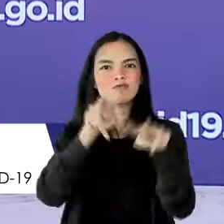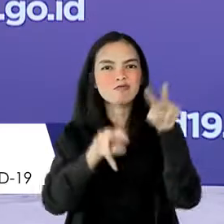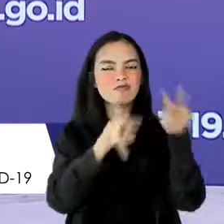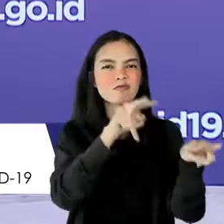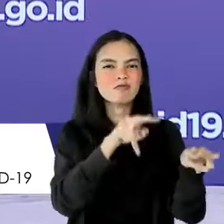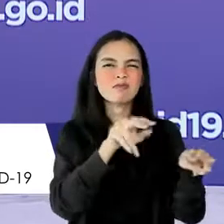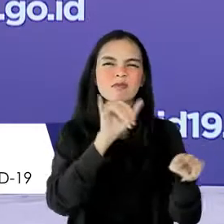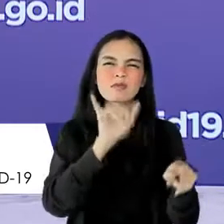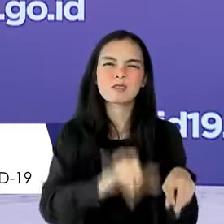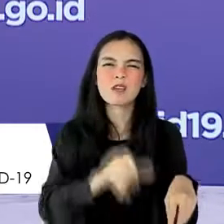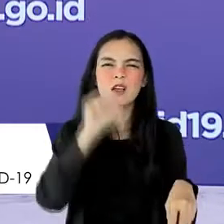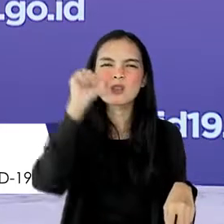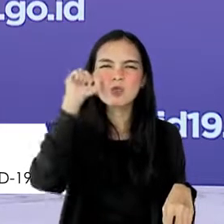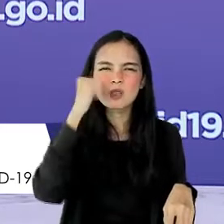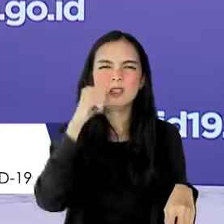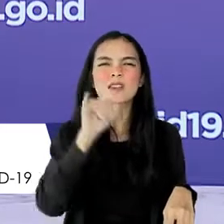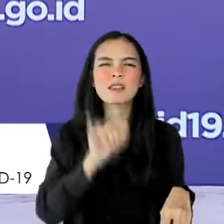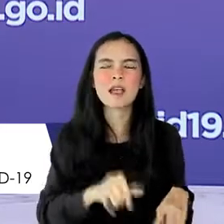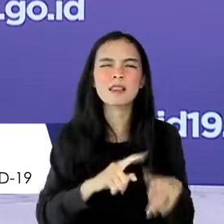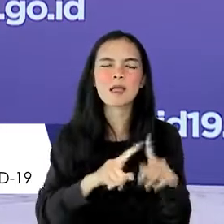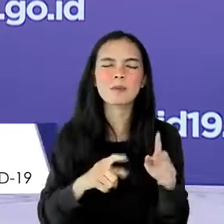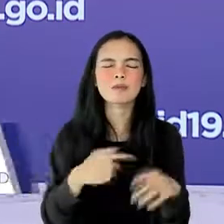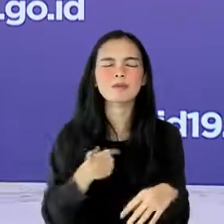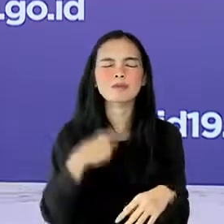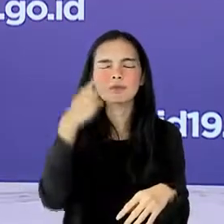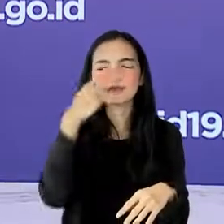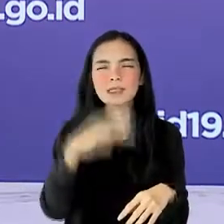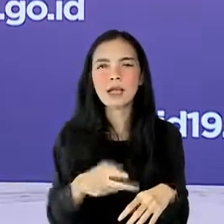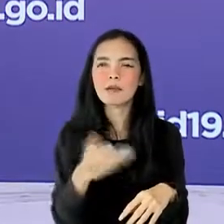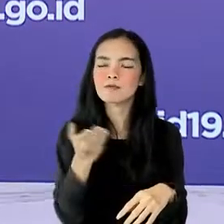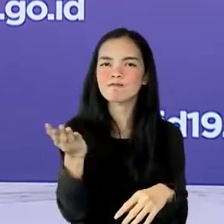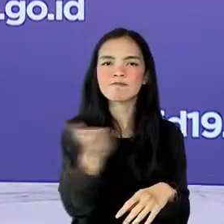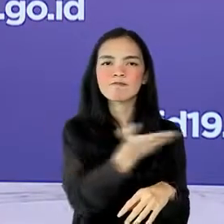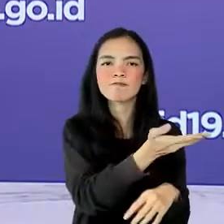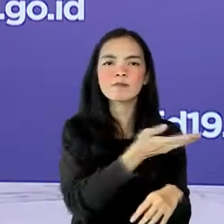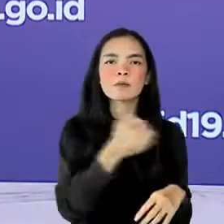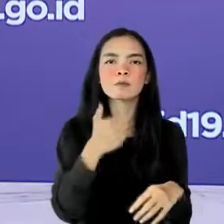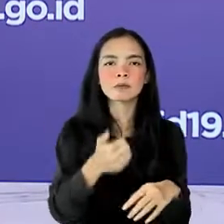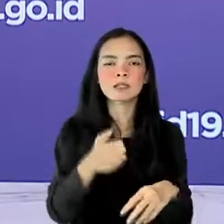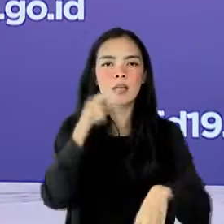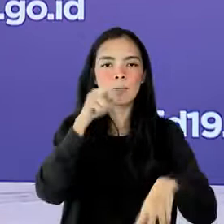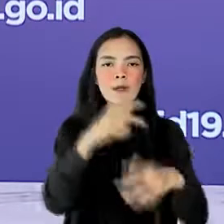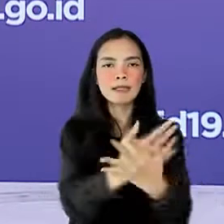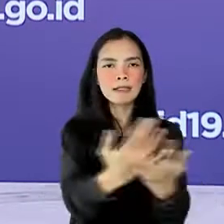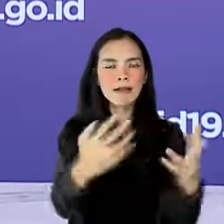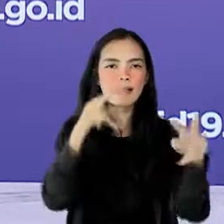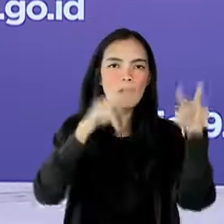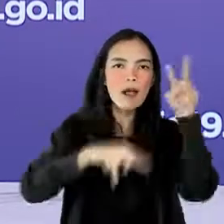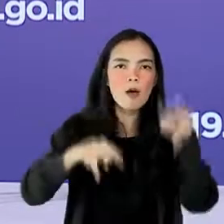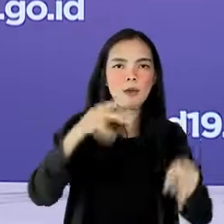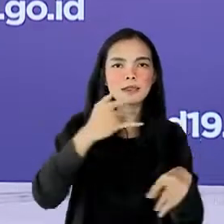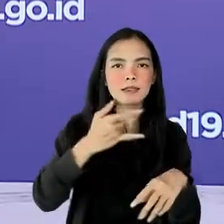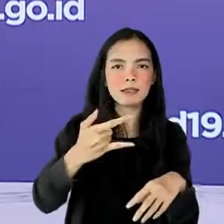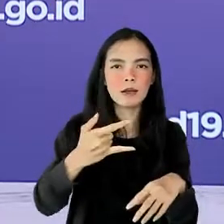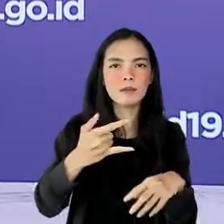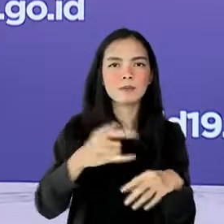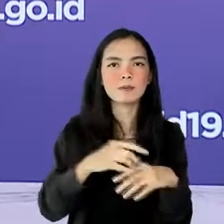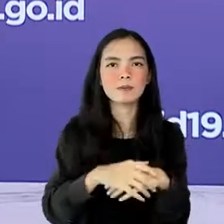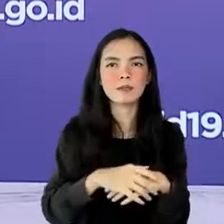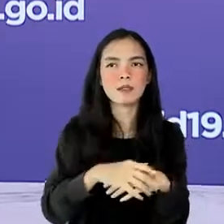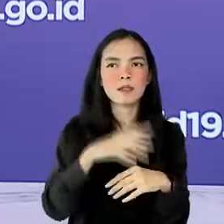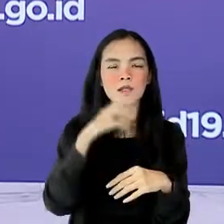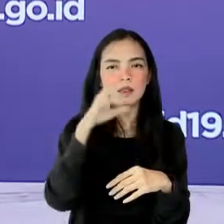saya yakin Bapak atau Ibu dapat terus mengawasi warga dengan menerapkan prinsip menyelami,